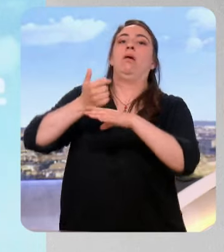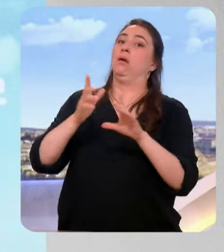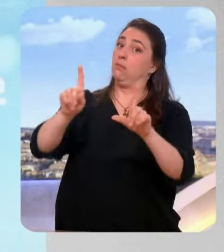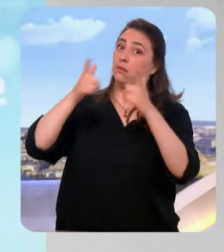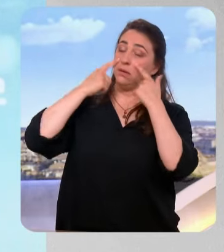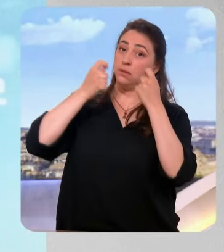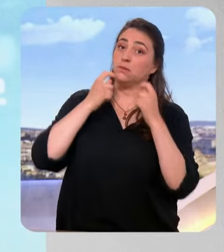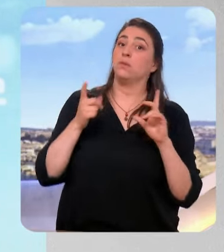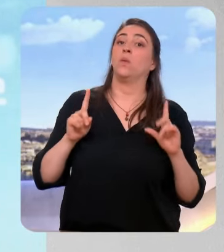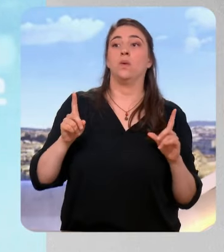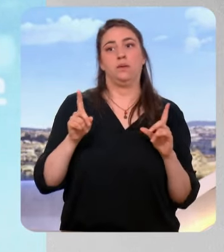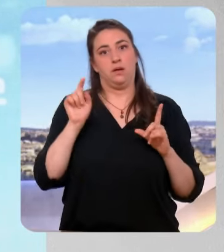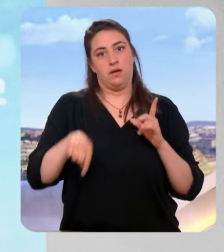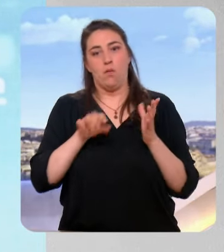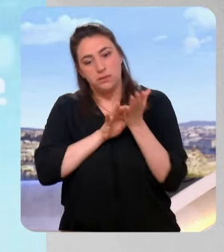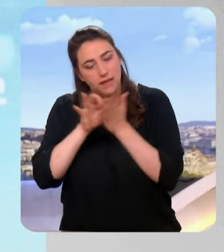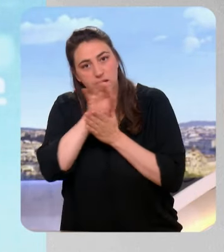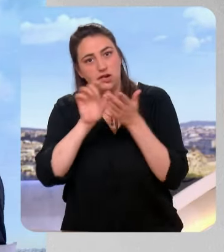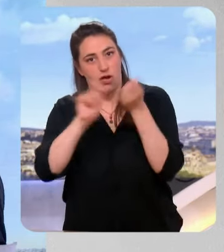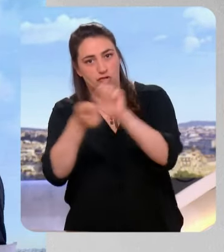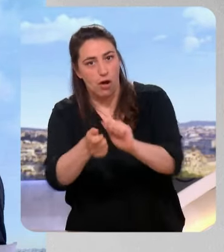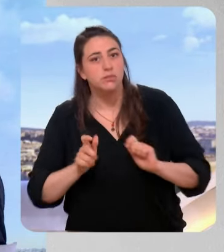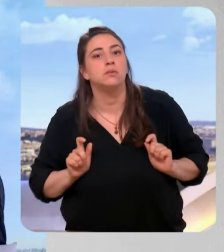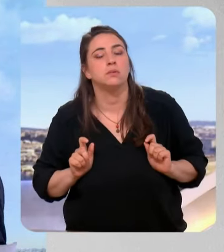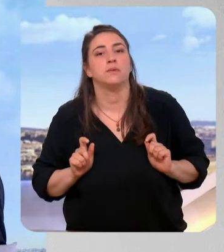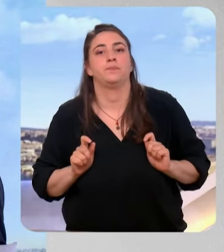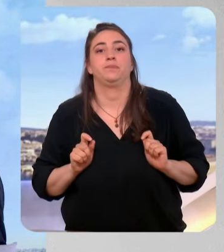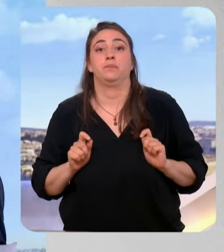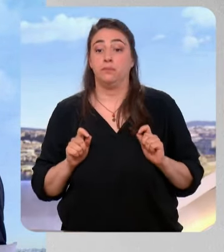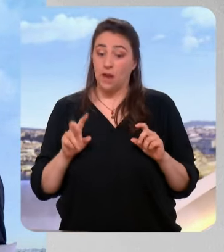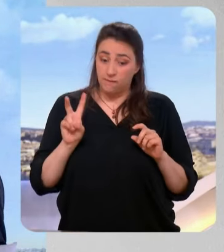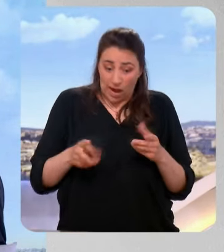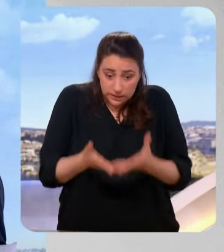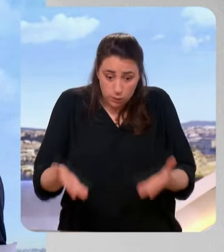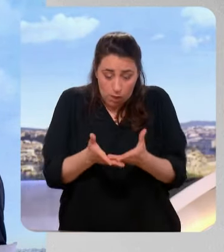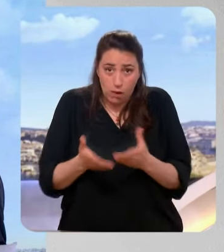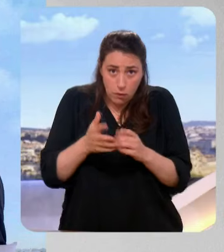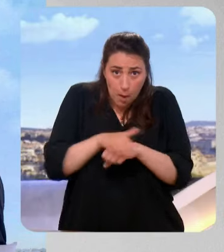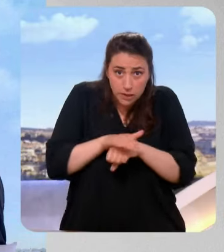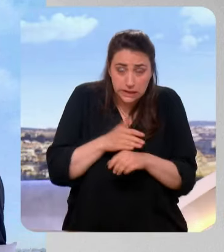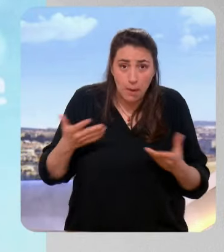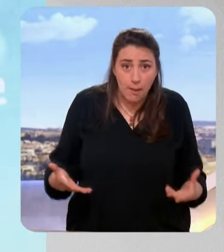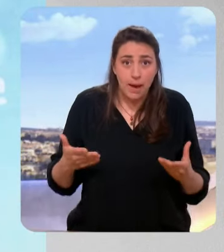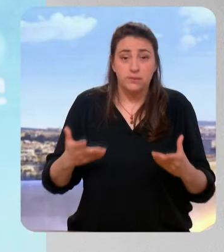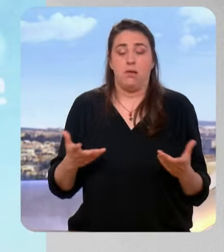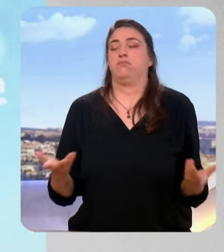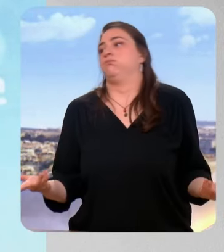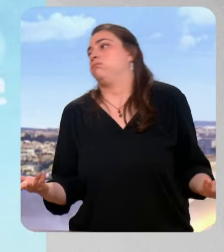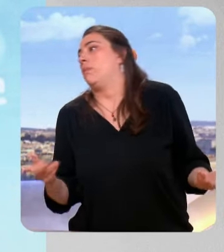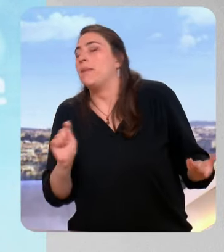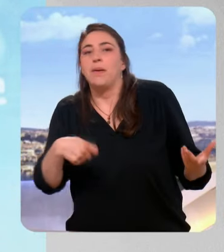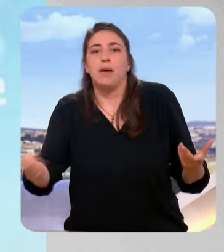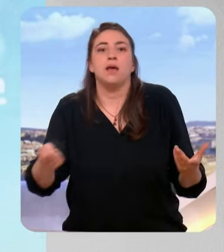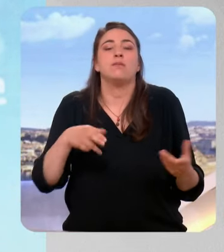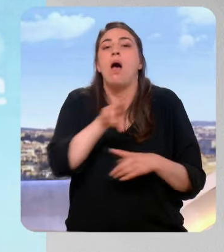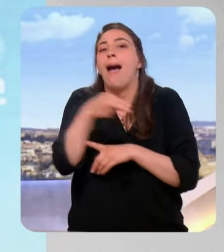pour créer des coalitions. Quand on voit l'éparpillement des forces politiques, la situation va être très compliquée, parce que certes, il y aura plus de députés n'étant pas du RN qu